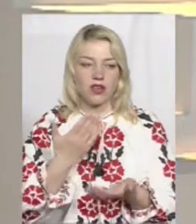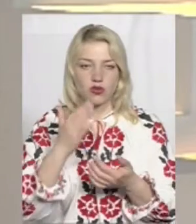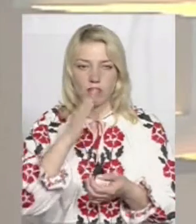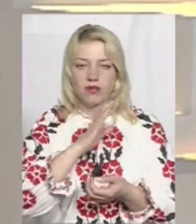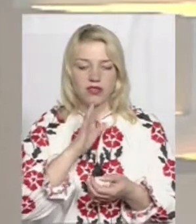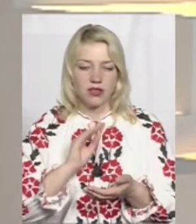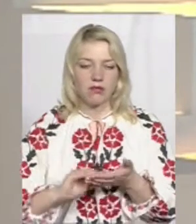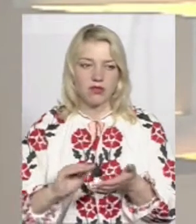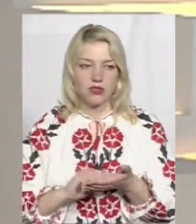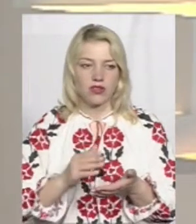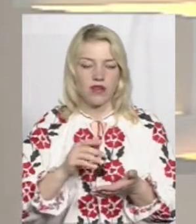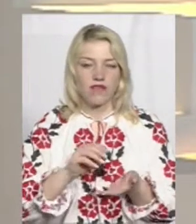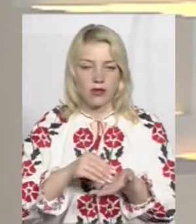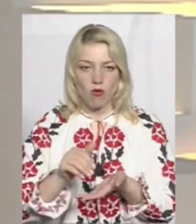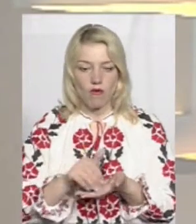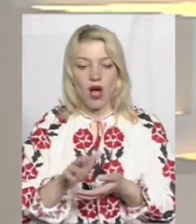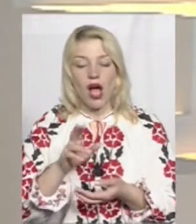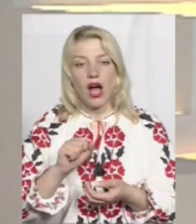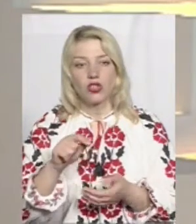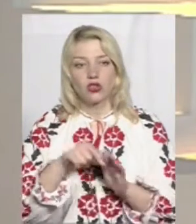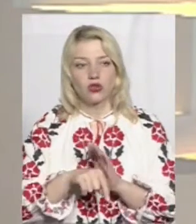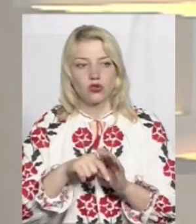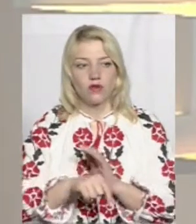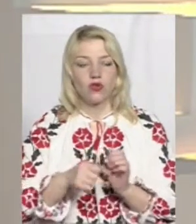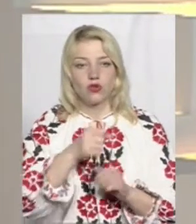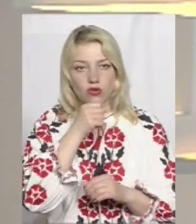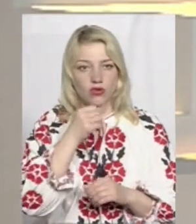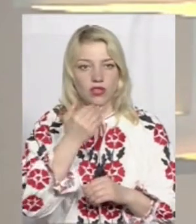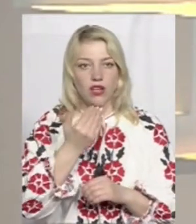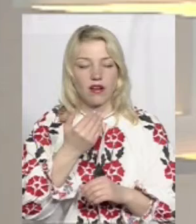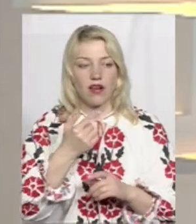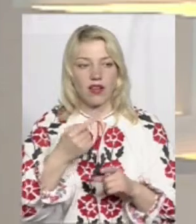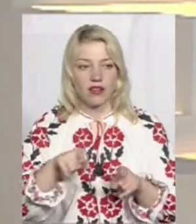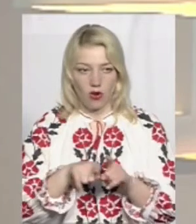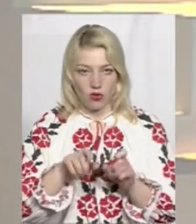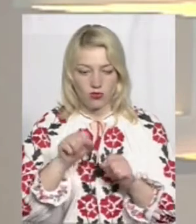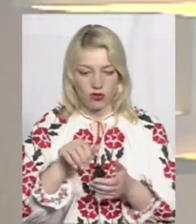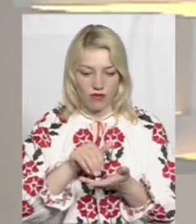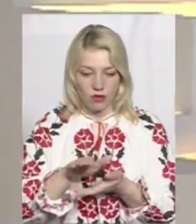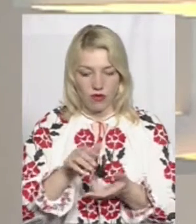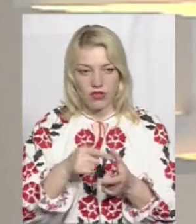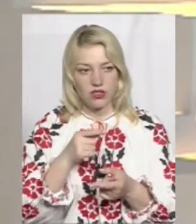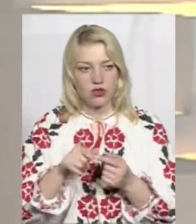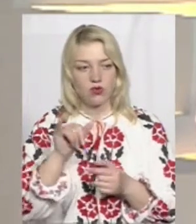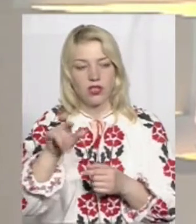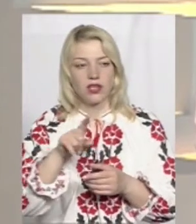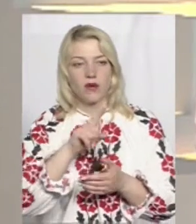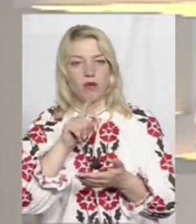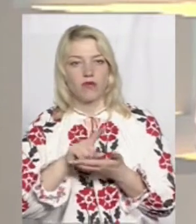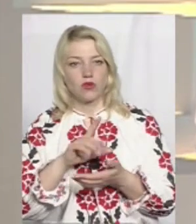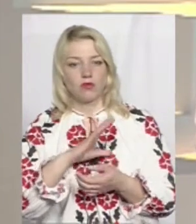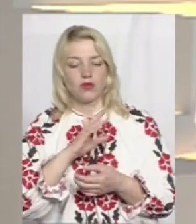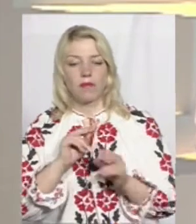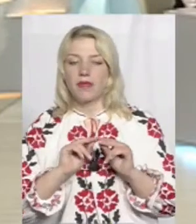Ви зауважили, що в ці дні таких немає. А стосовно дорослих, вони теж можуть відмовитися? Що у них все ж таки це має бути обов'язково?